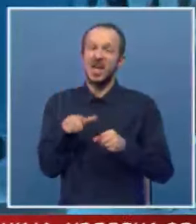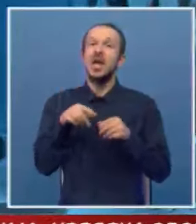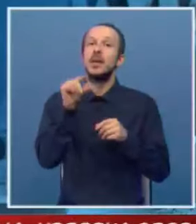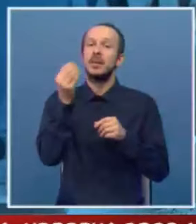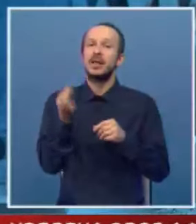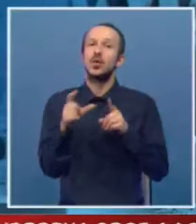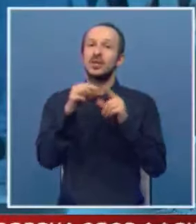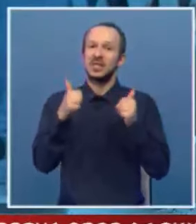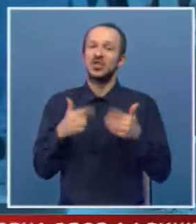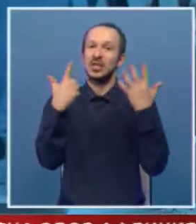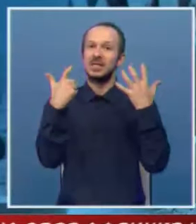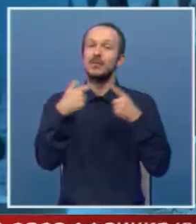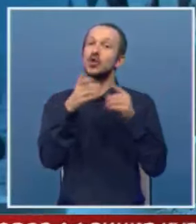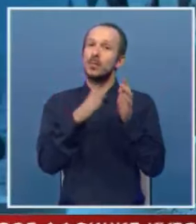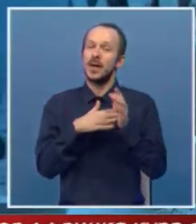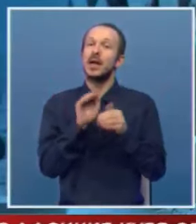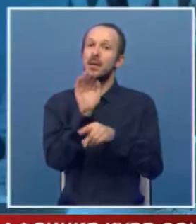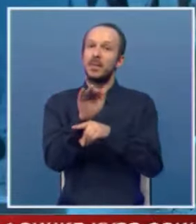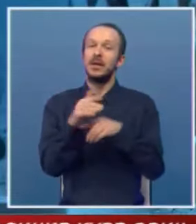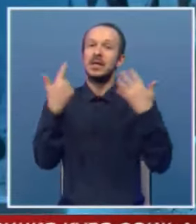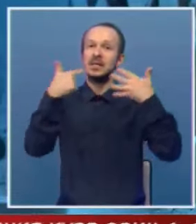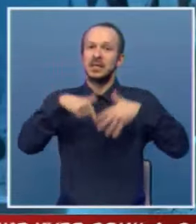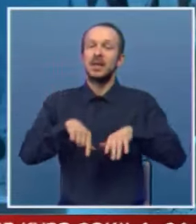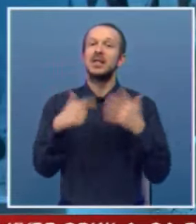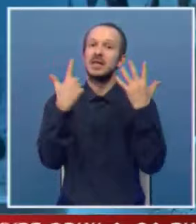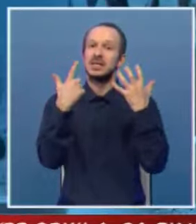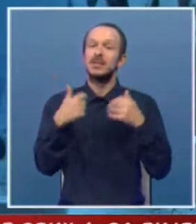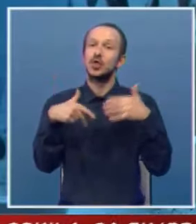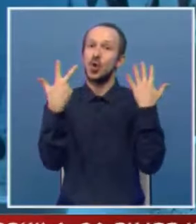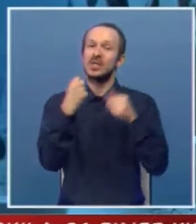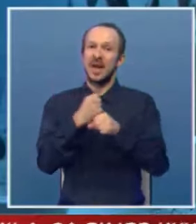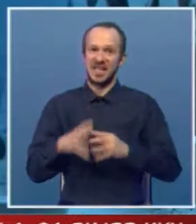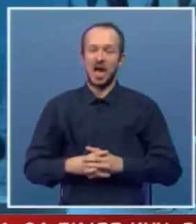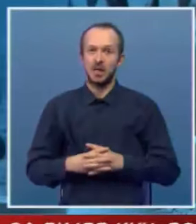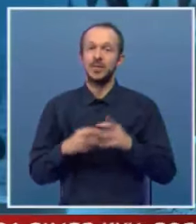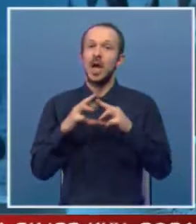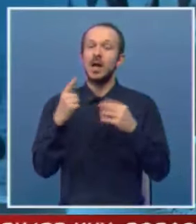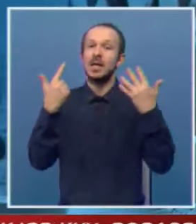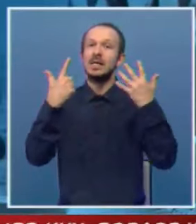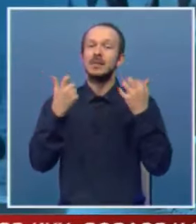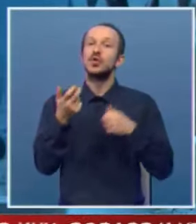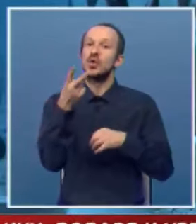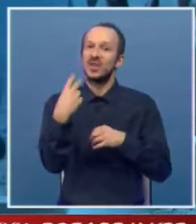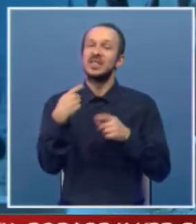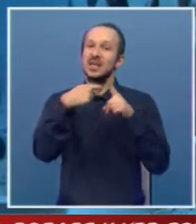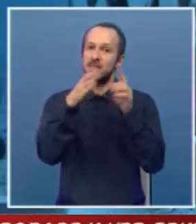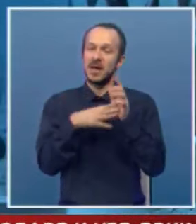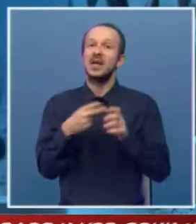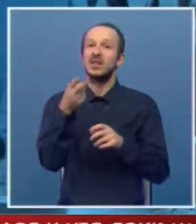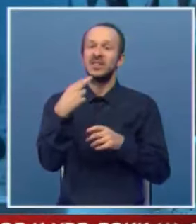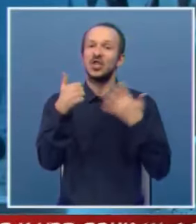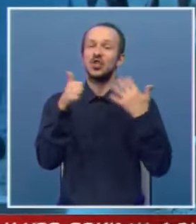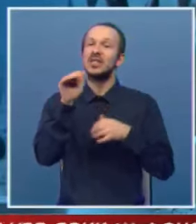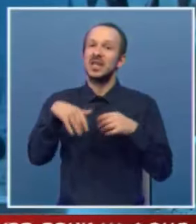minimalac od sadašnjih 700 maraka prijavljeno je 7708 radnika, ali na 720 maraka 26